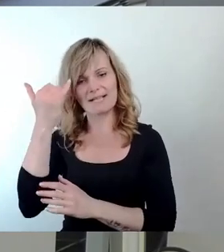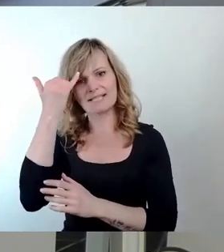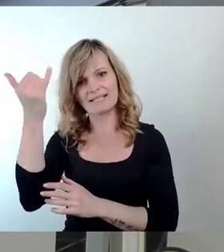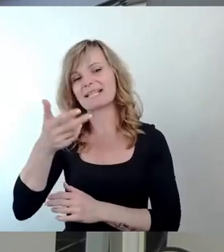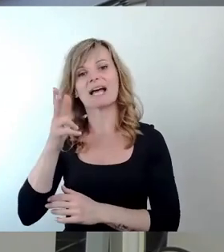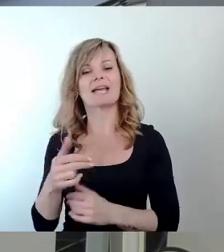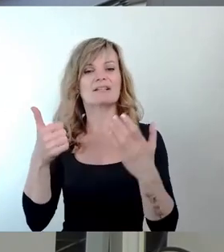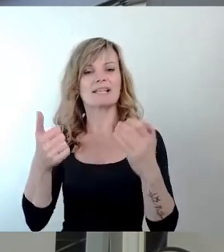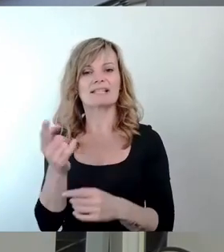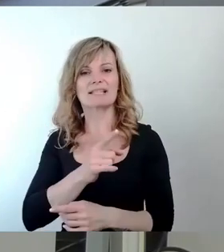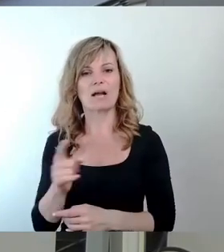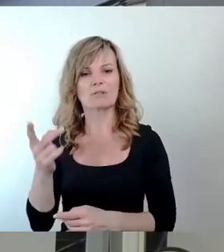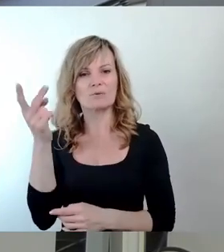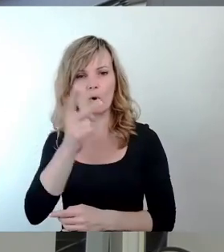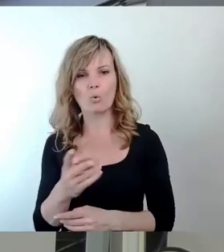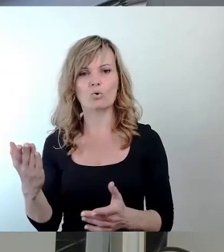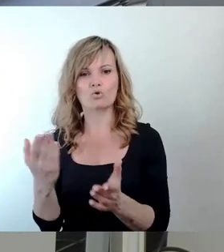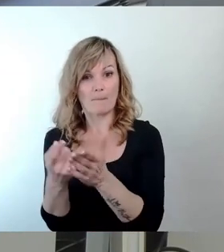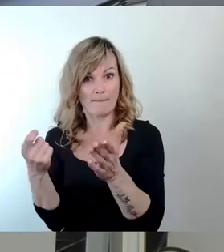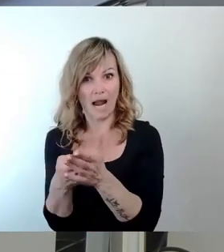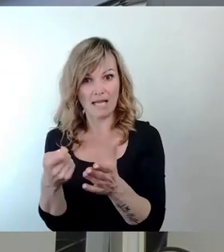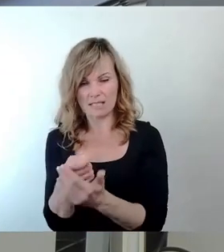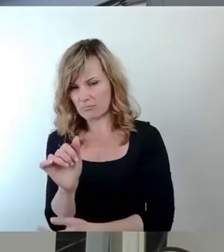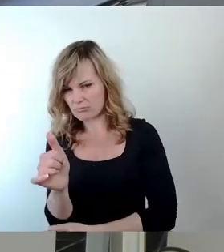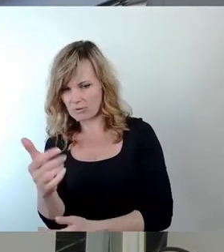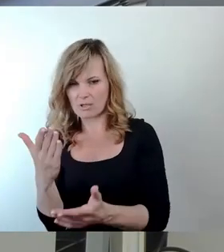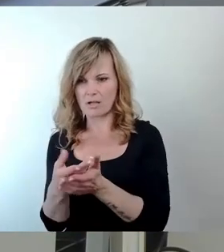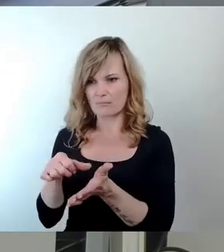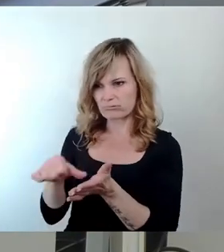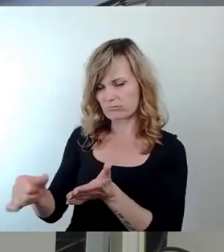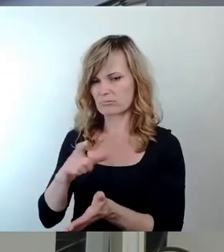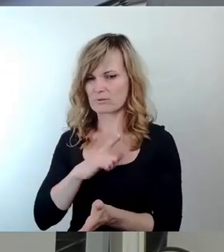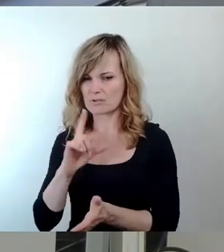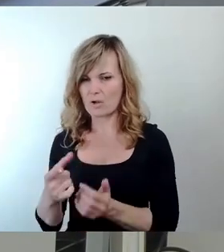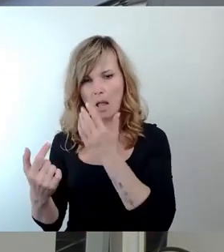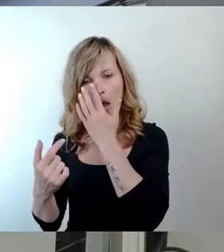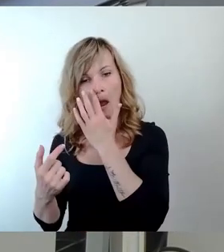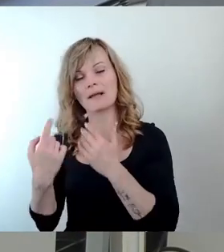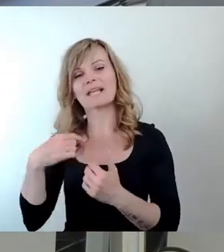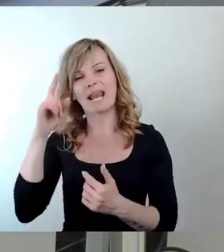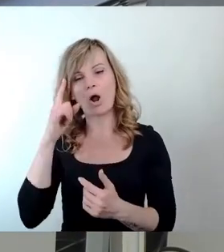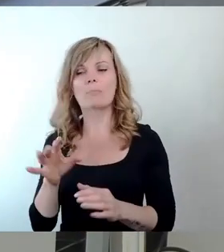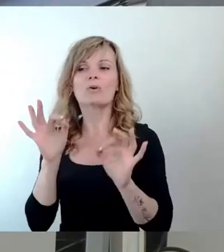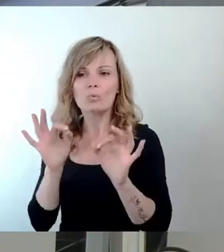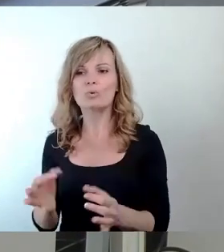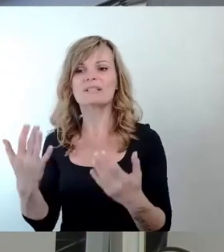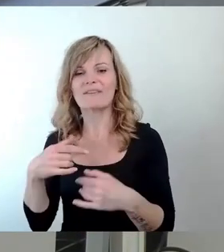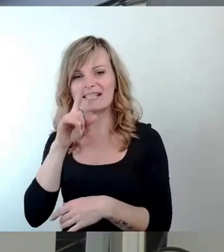Euro, war auch schon ein Preisschild dran, hätte uns das gekostet und ich glaube, es wäre gut investiertes Geld gewesen.